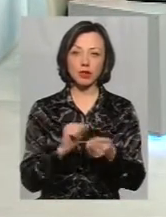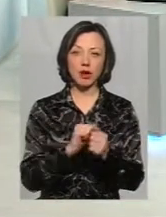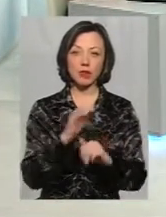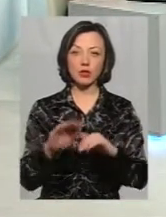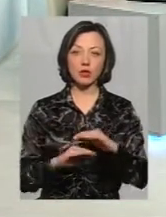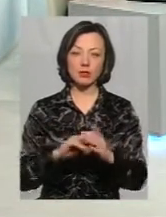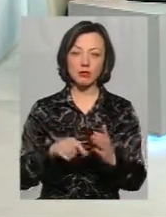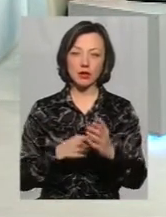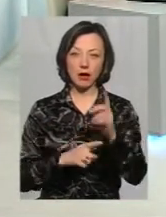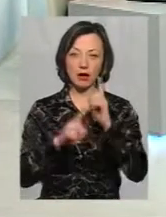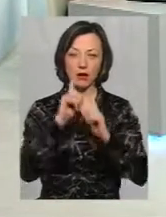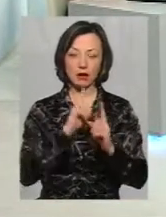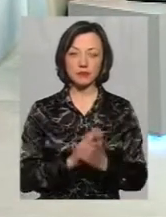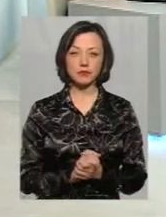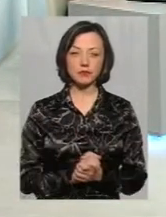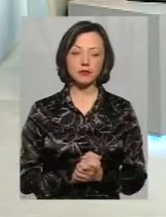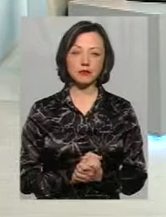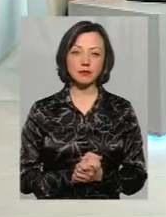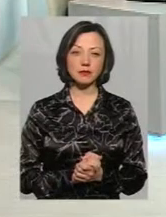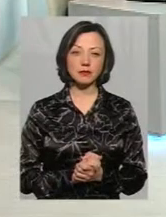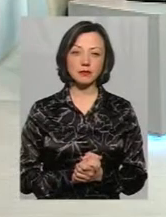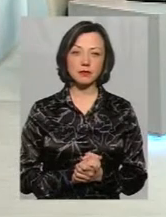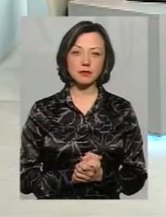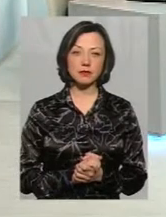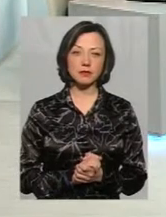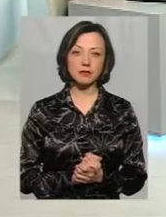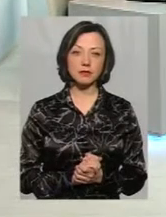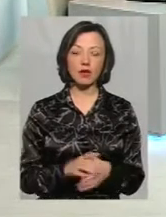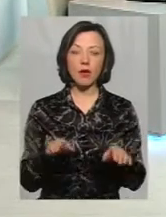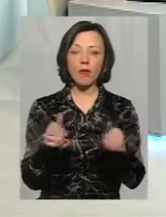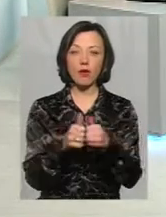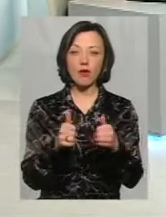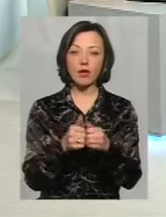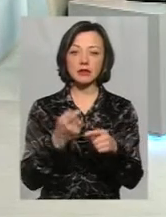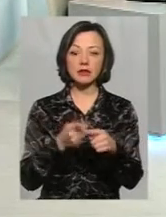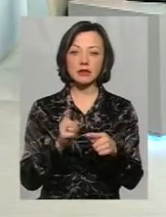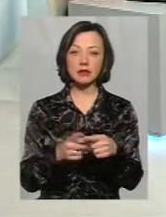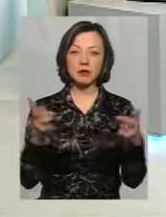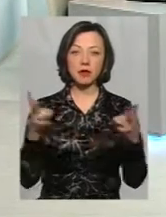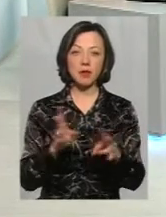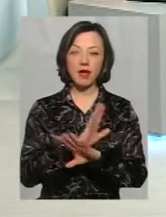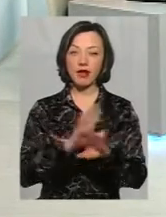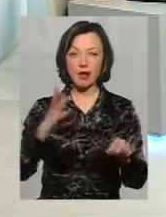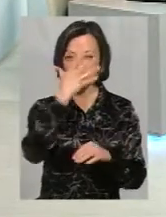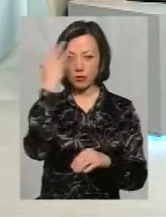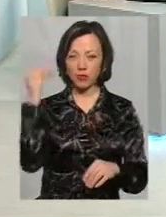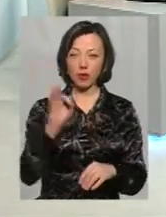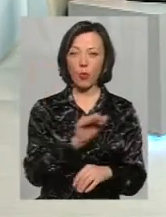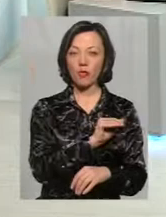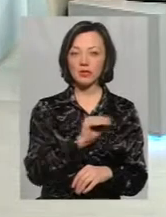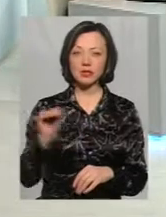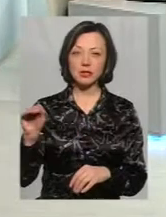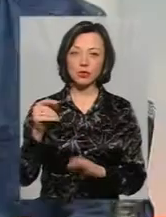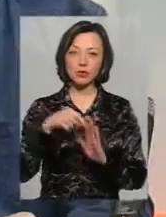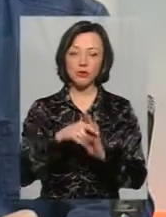міській раді. Перед тим, треба не забувати про офіційну символіку і авторитет